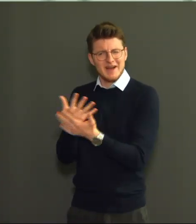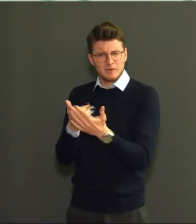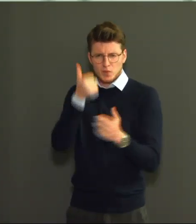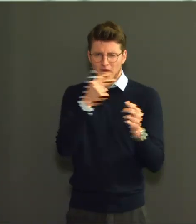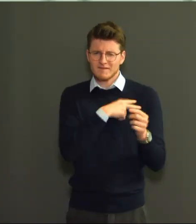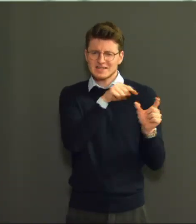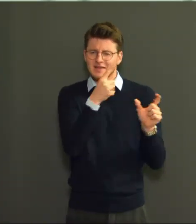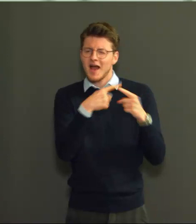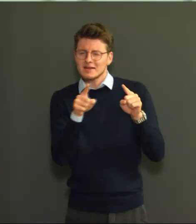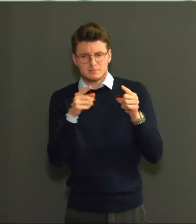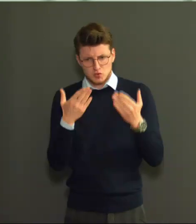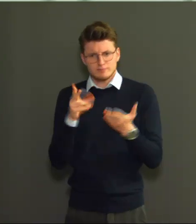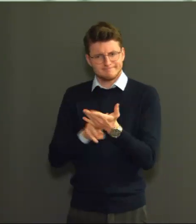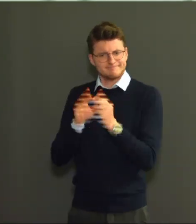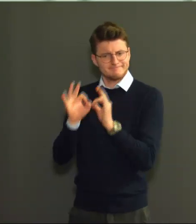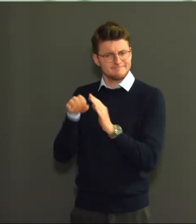werkelijke trend.